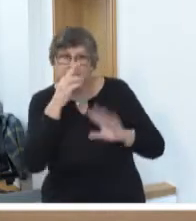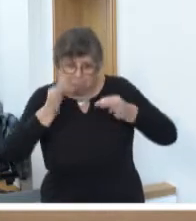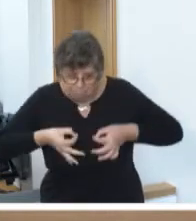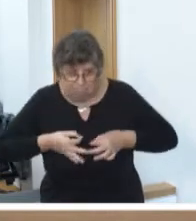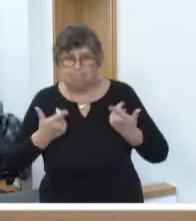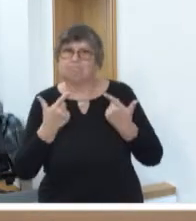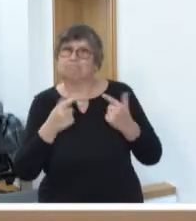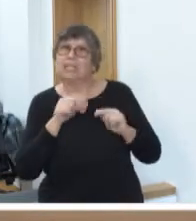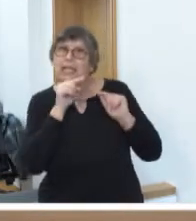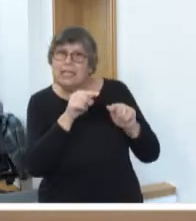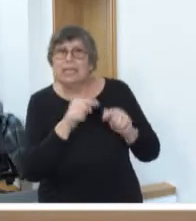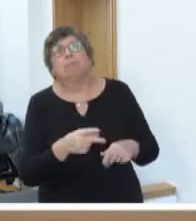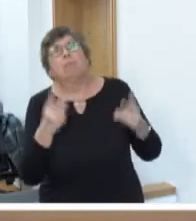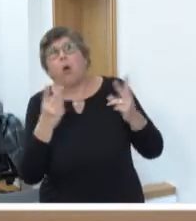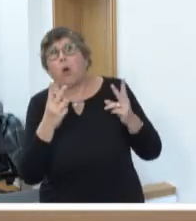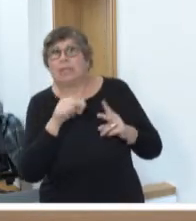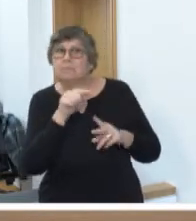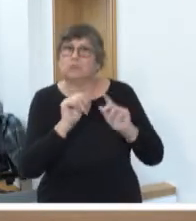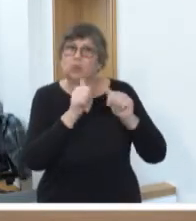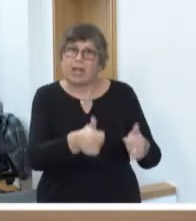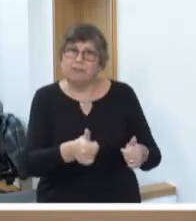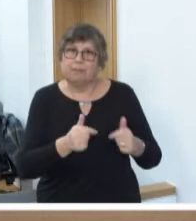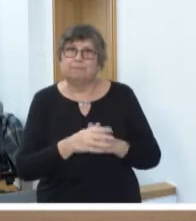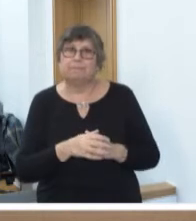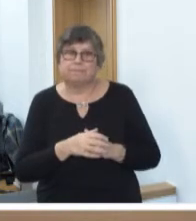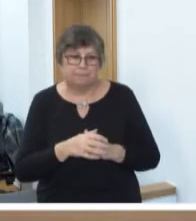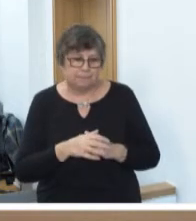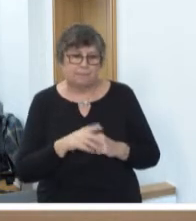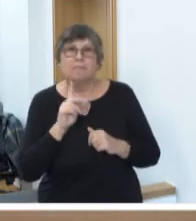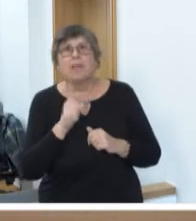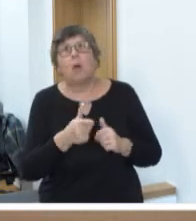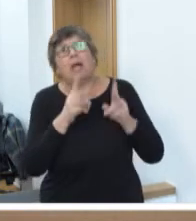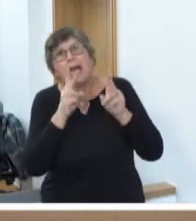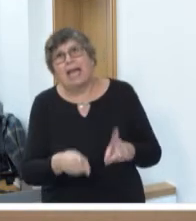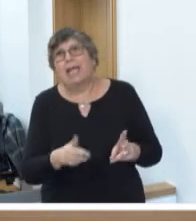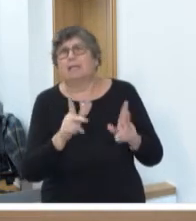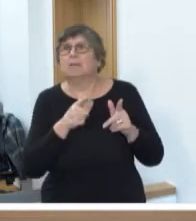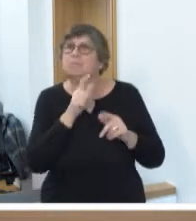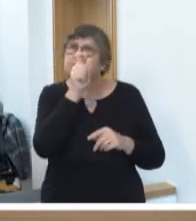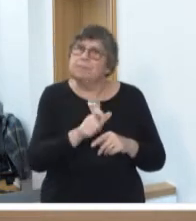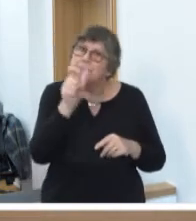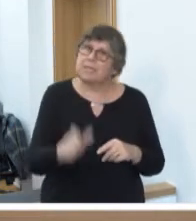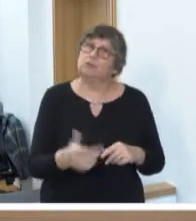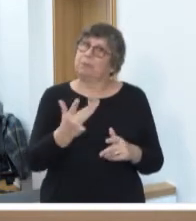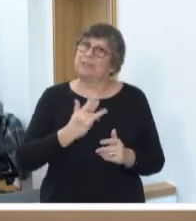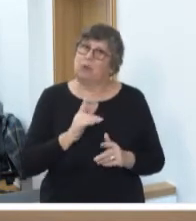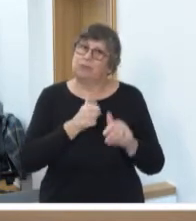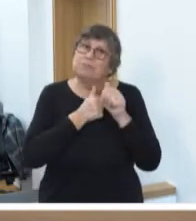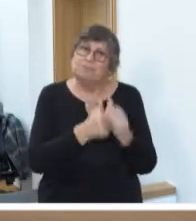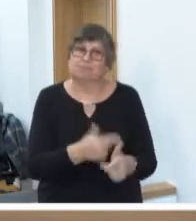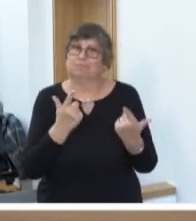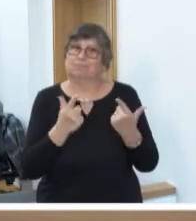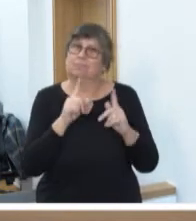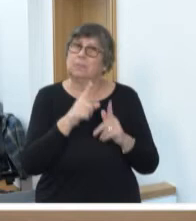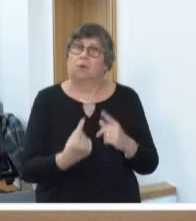ihm oder ihr dabei zu helfen. Um die Einhaltung der Rechte dieser betroffenen Menschen in der für sie einschneidenden und